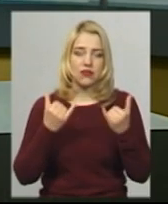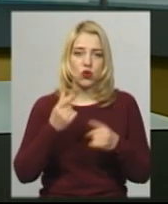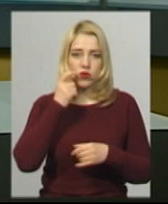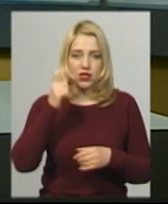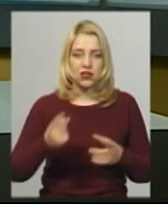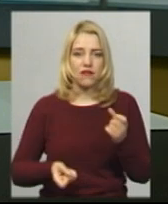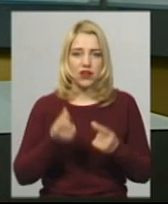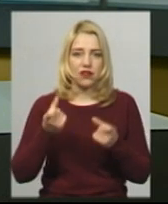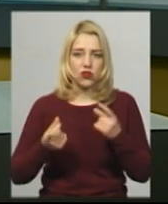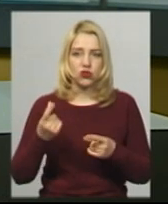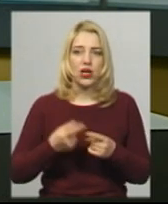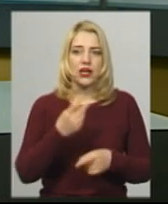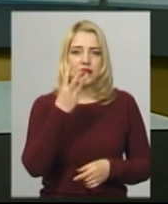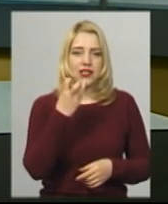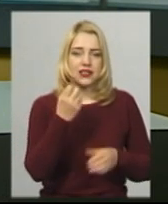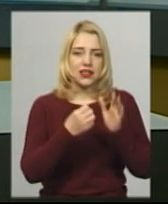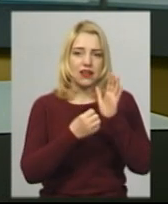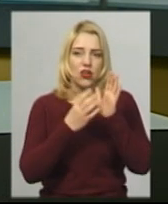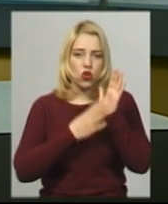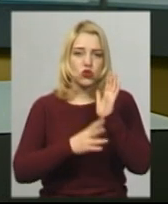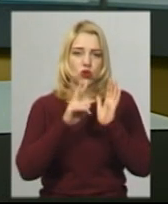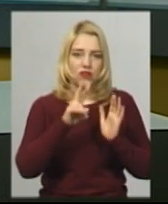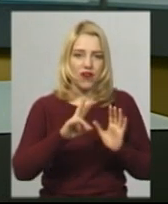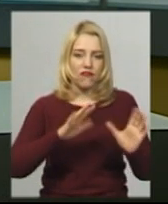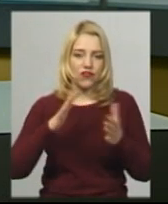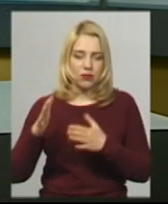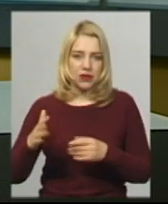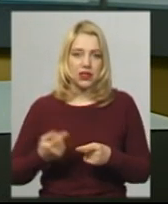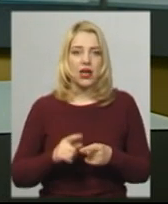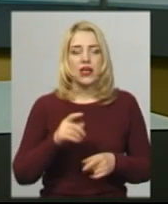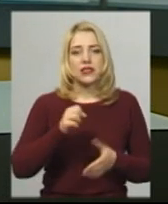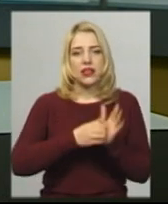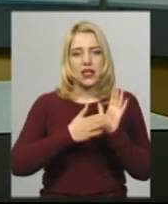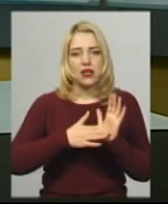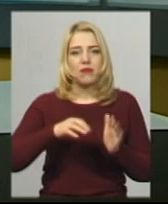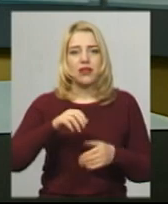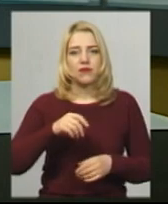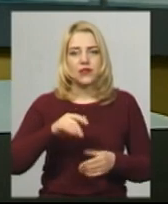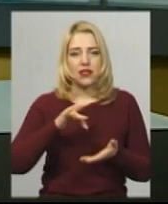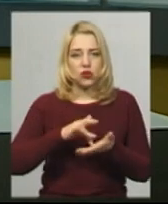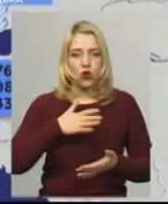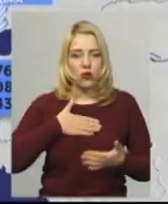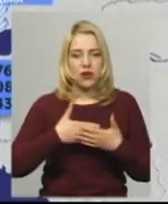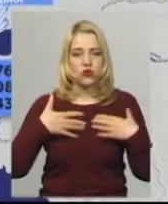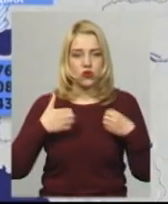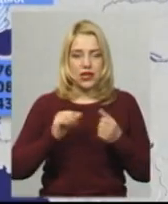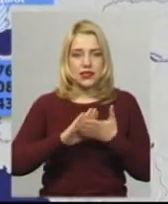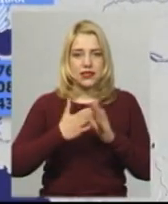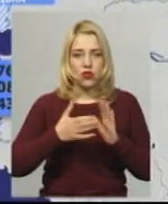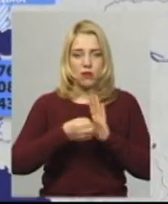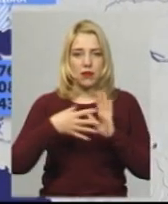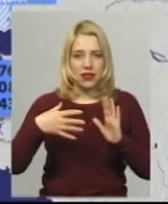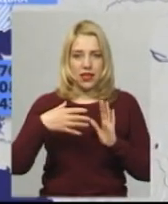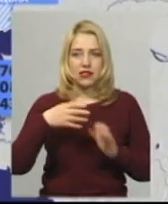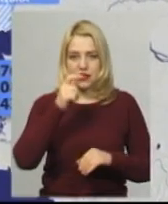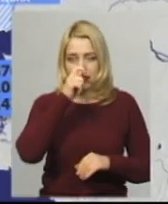виявлено ще 392 випадки COVID-19. За даними Центру громадського здоров'я, станом на ранок 15 квітня в